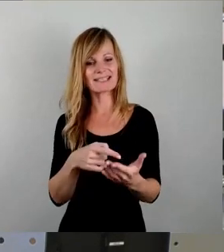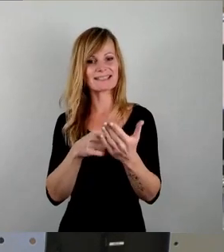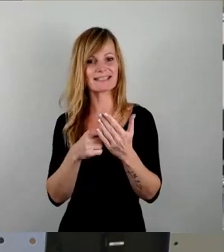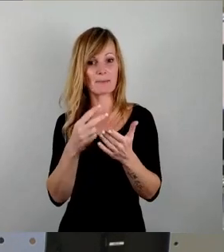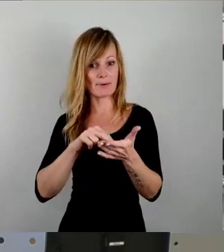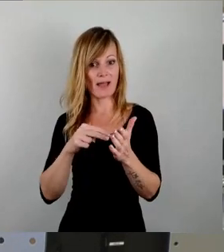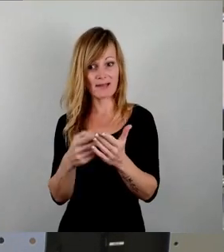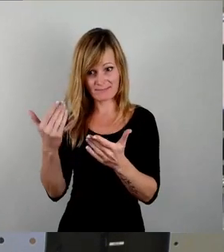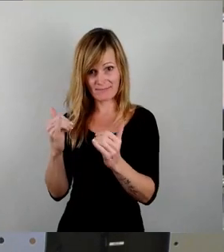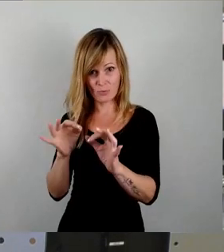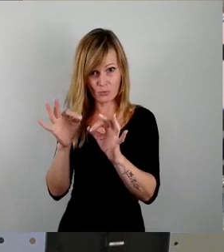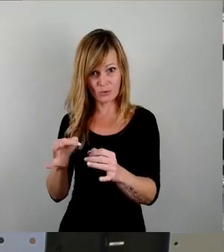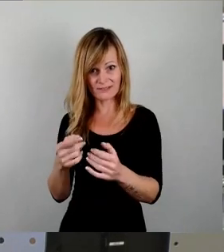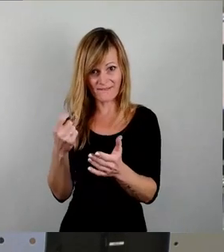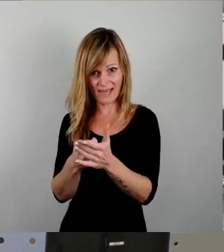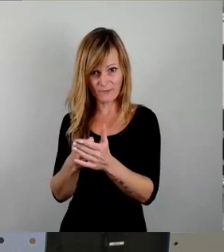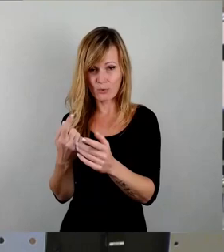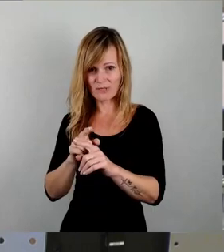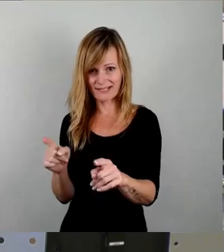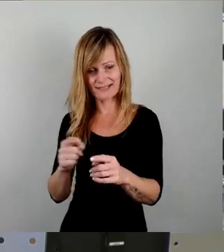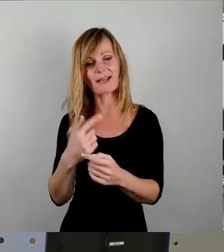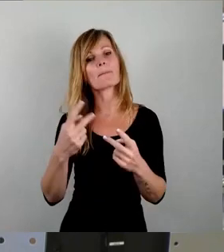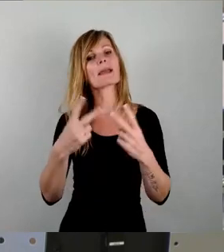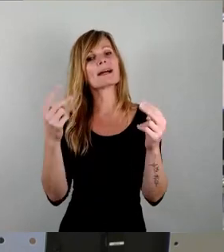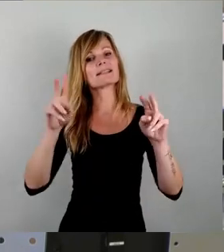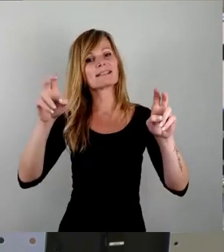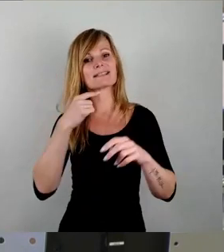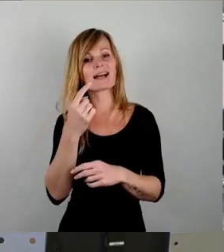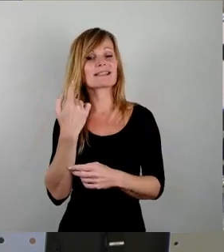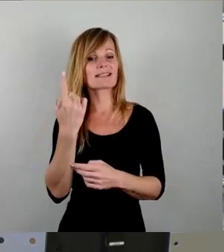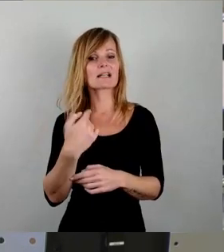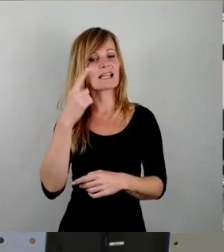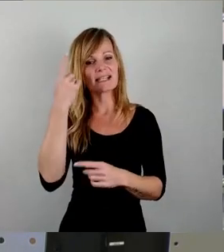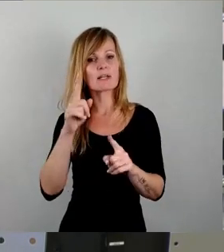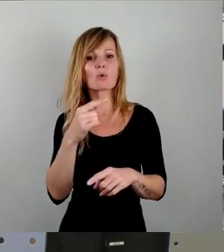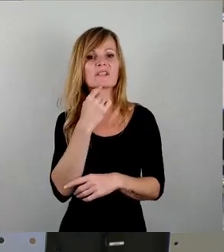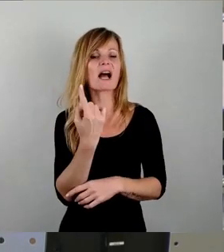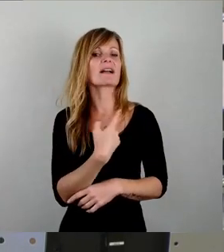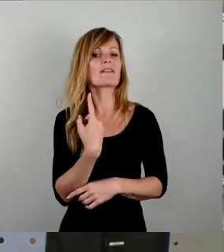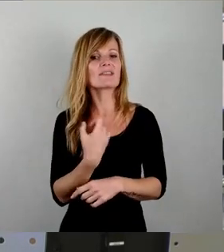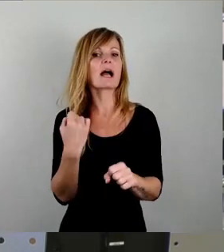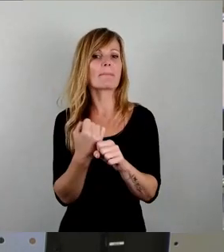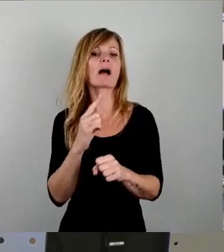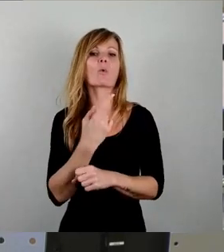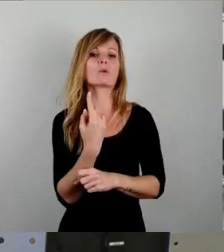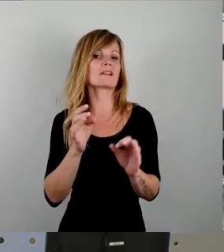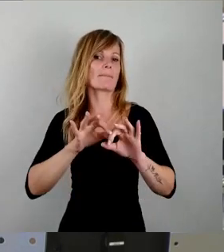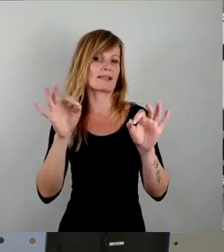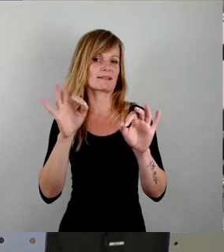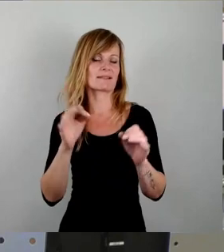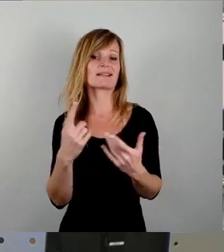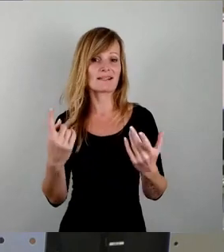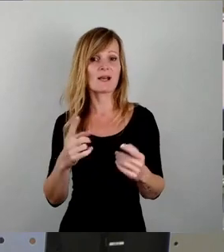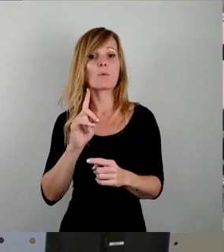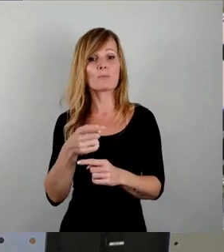wert sind. Ein bekanntes Zitat besagt, Es ist sinnlos zu sagen, wir tun unser Bestes. Es muss dir